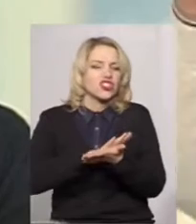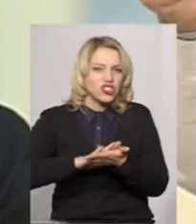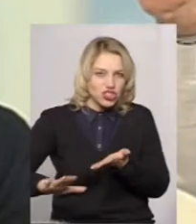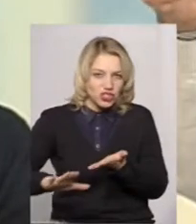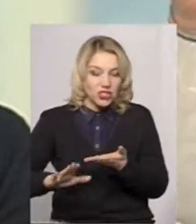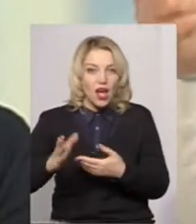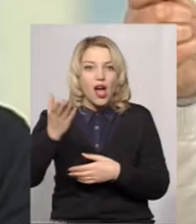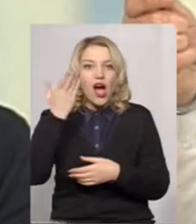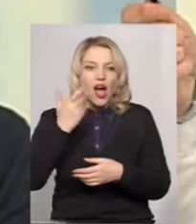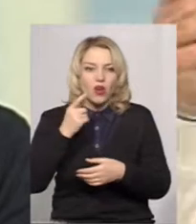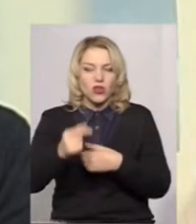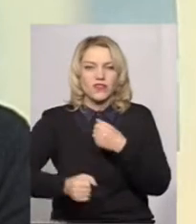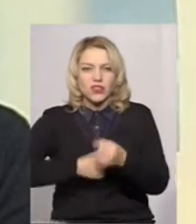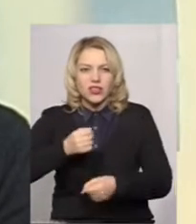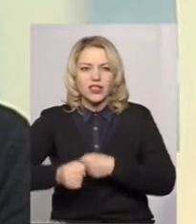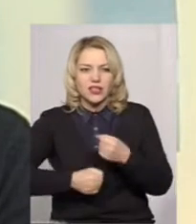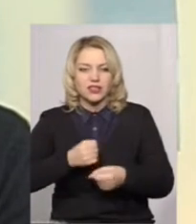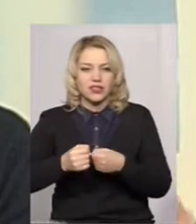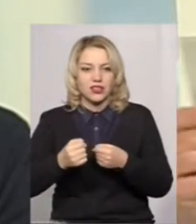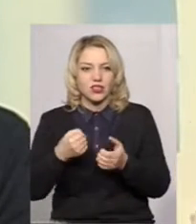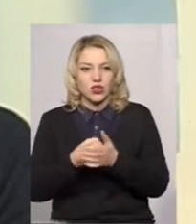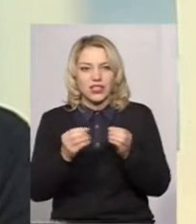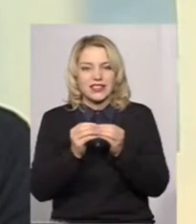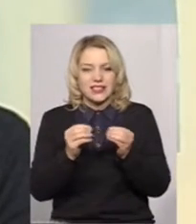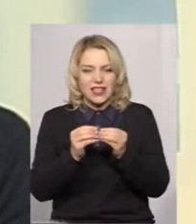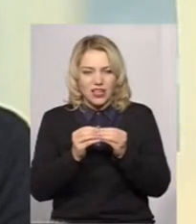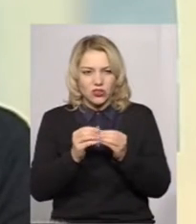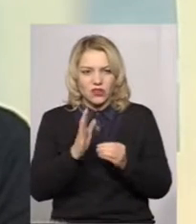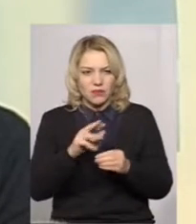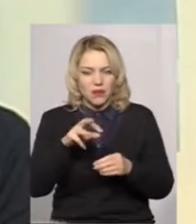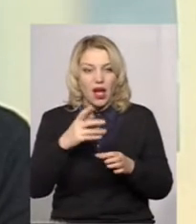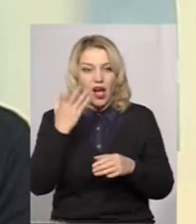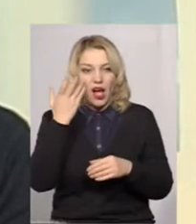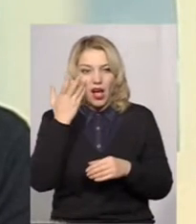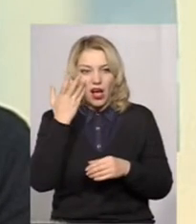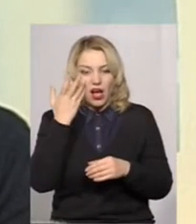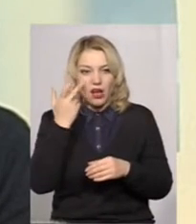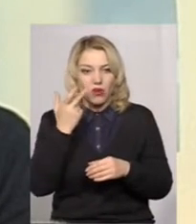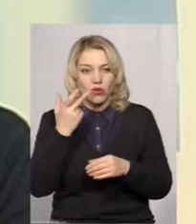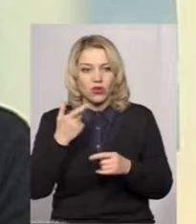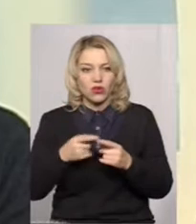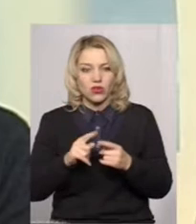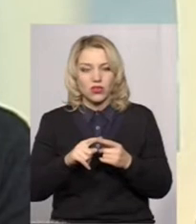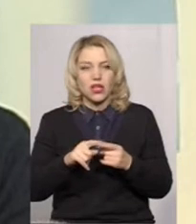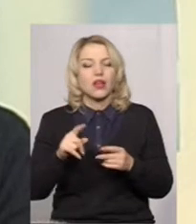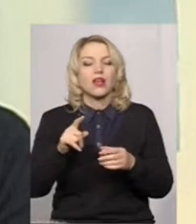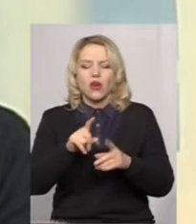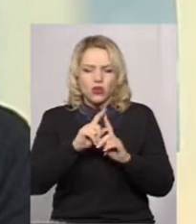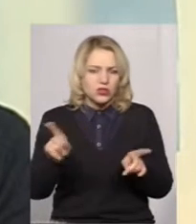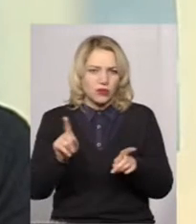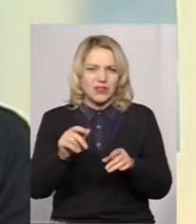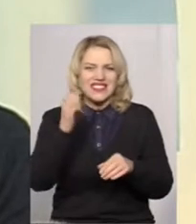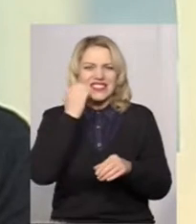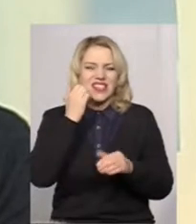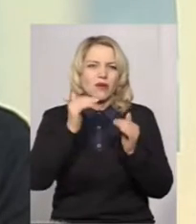навіть, коли вона доходить до 10-ї ВНС, вона ще чиста. Але коли вже по водорозбірних, і я ще раз скажу, особливо внутрішньобудинковими, вони